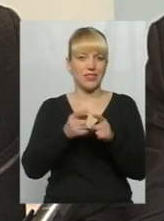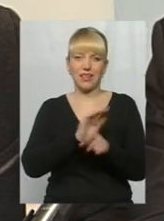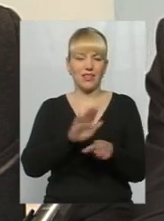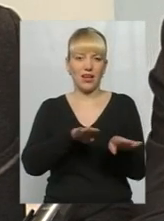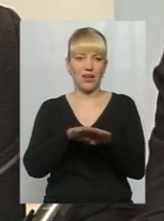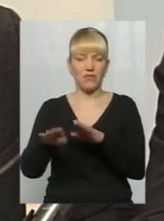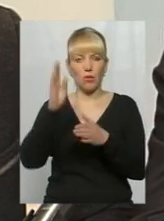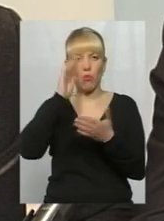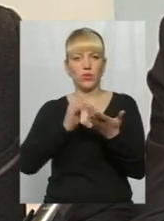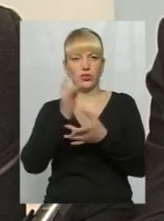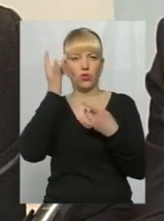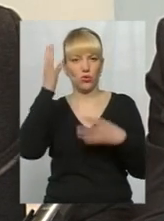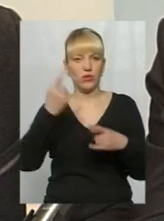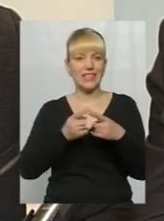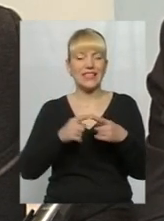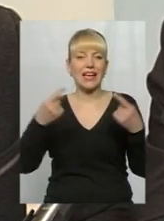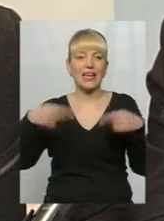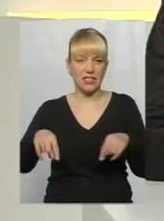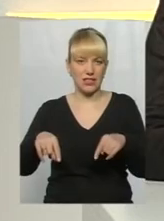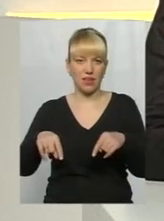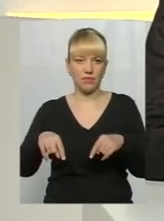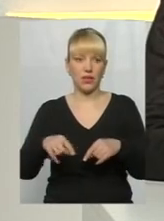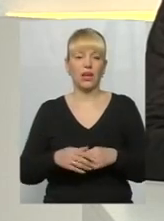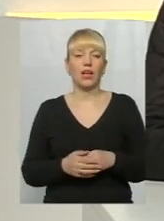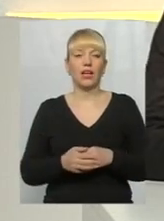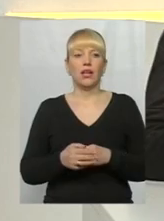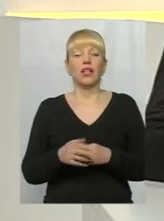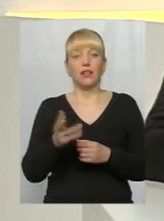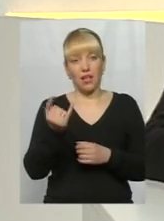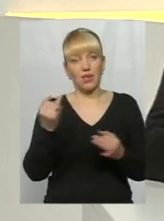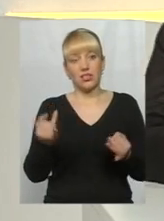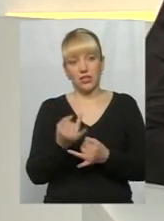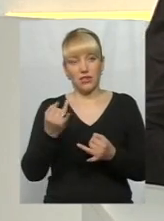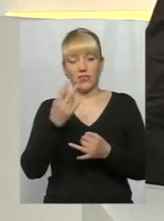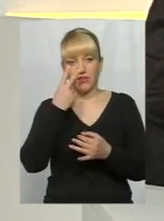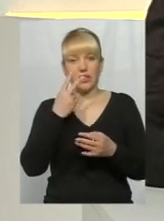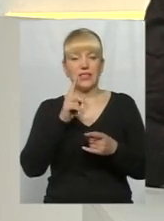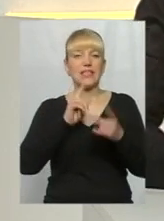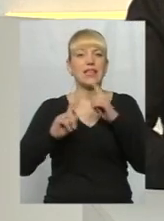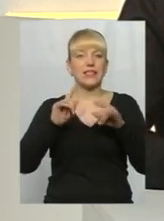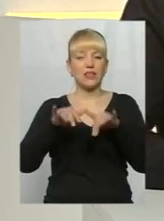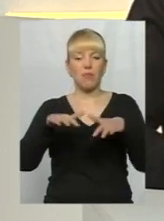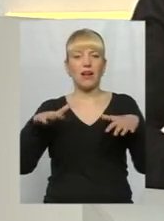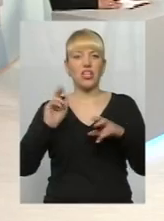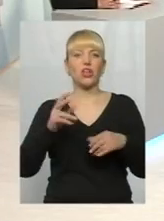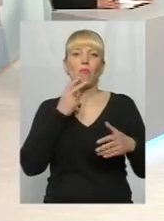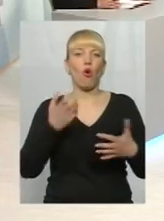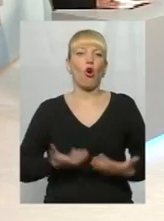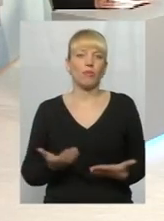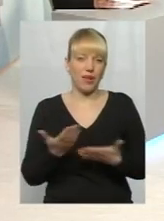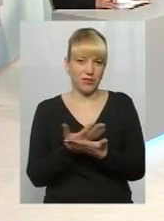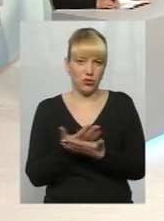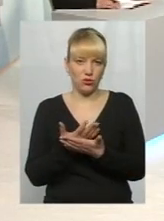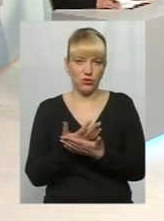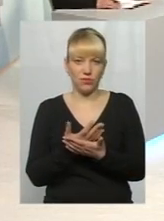Зрештою, це криза. Так, іноді цікавіше дивитися засідання парламенту, ніж якусь комедію, але не було б так